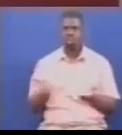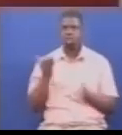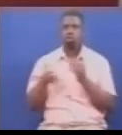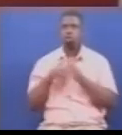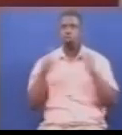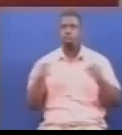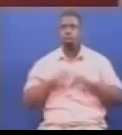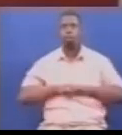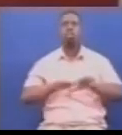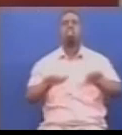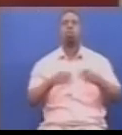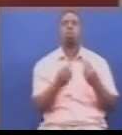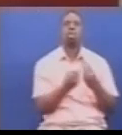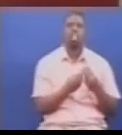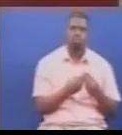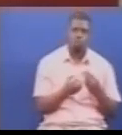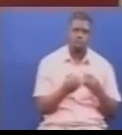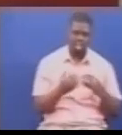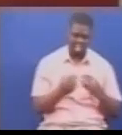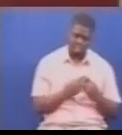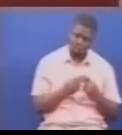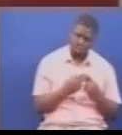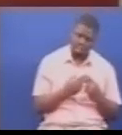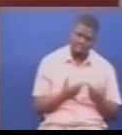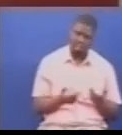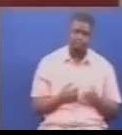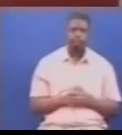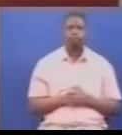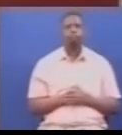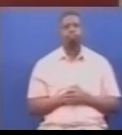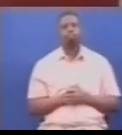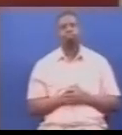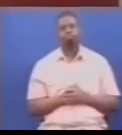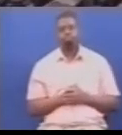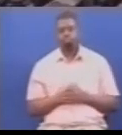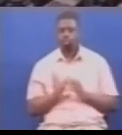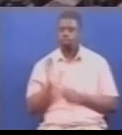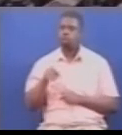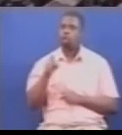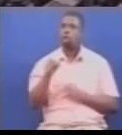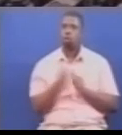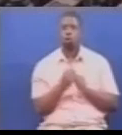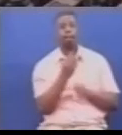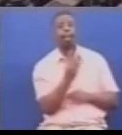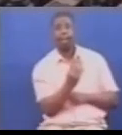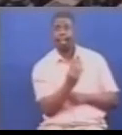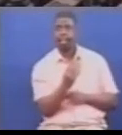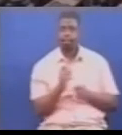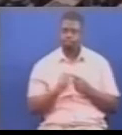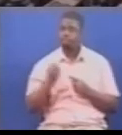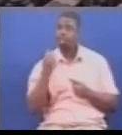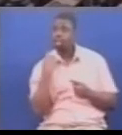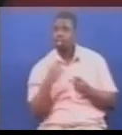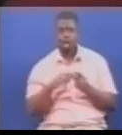jaukimwi na kutuwa hudume ya Tohara kama afua rasmi. Mikohio ni kuminane, ambayo ni iringa,